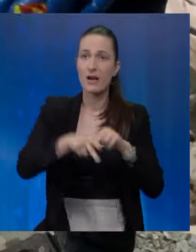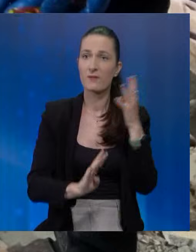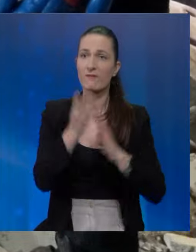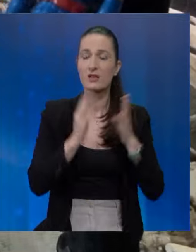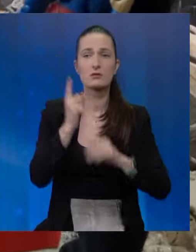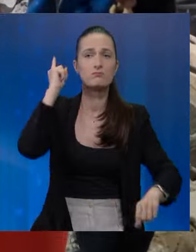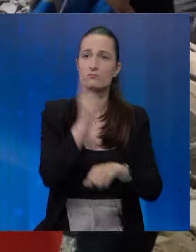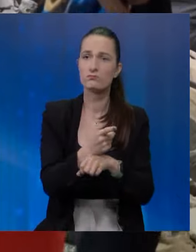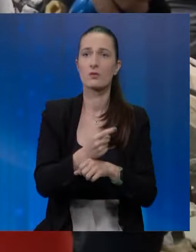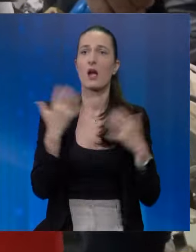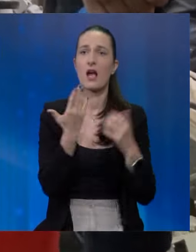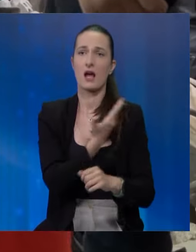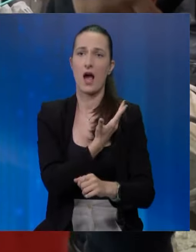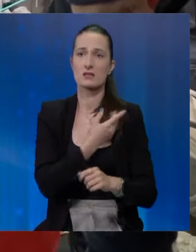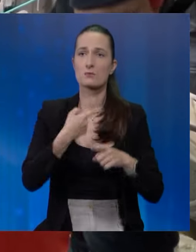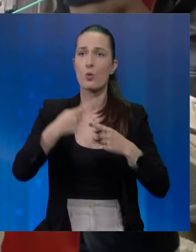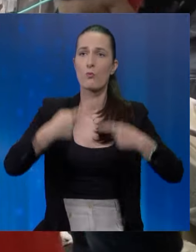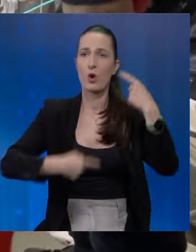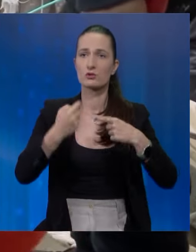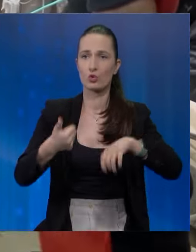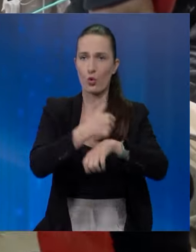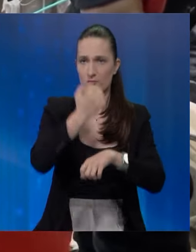nakon ubijstva političkog čelnika Hamasa.